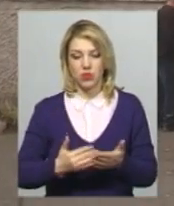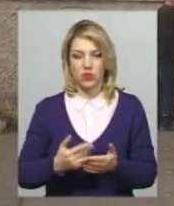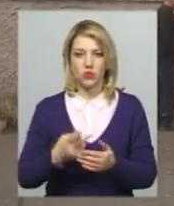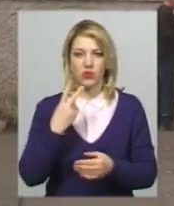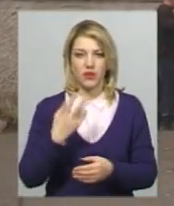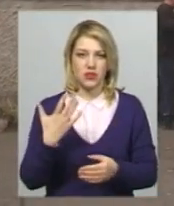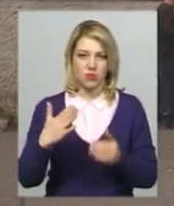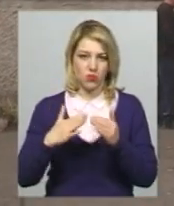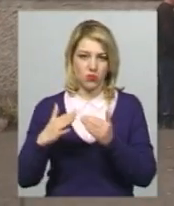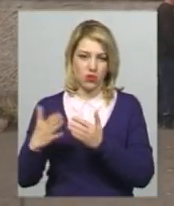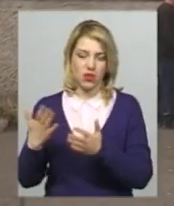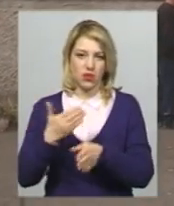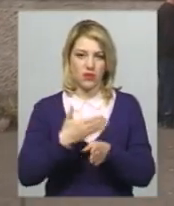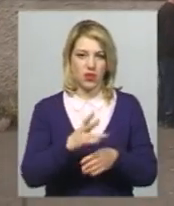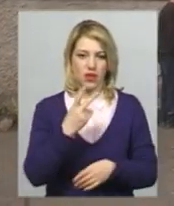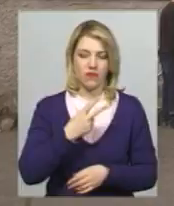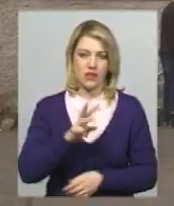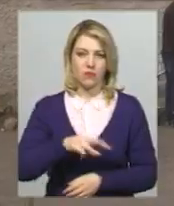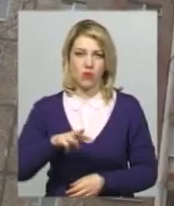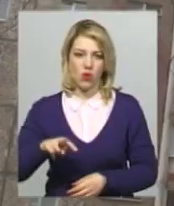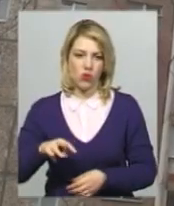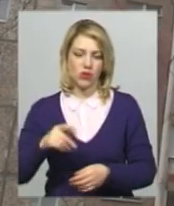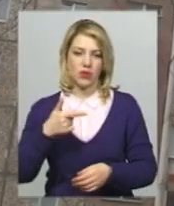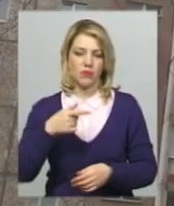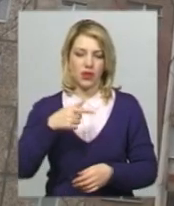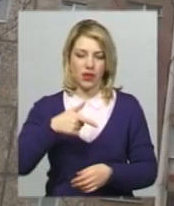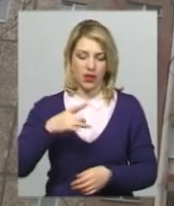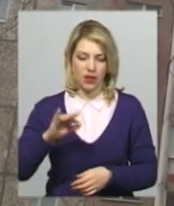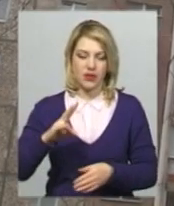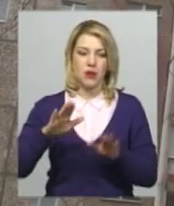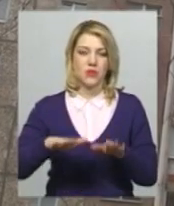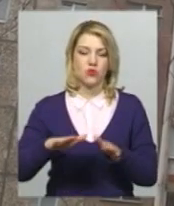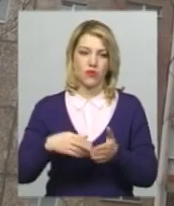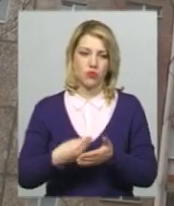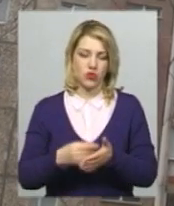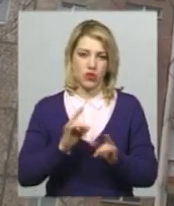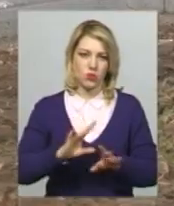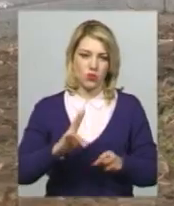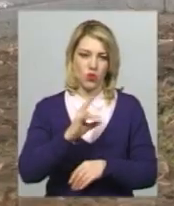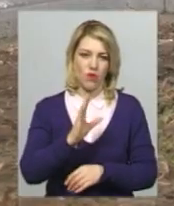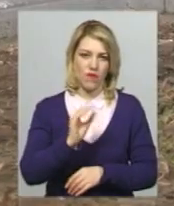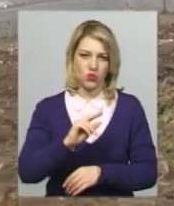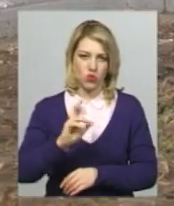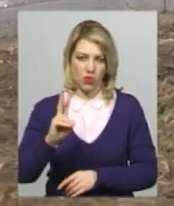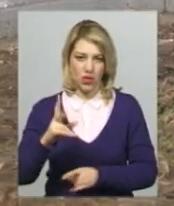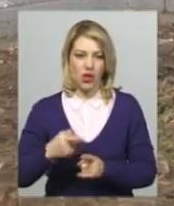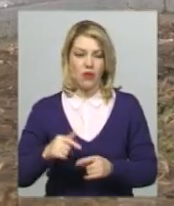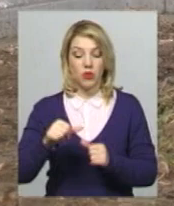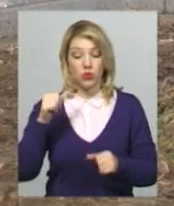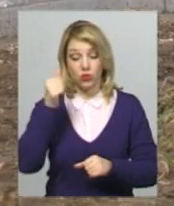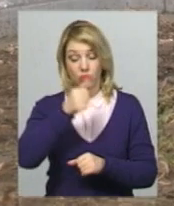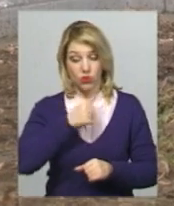об'єктів, на які виділяють 20 мільйонів гривень з місцевого бюджету, розповідає Василь Новачок. Минулого року на капітальний ремонт 30